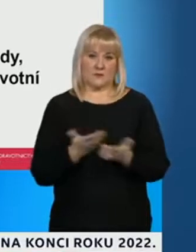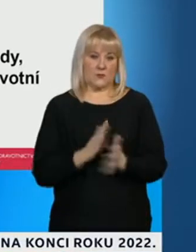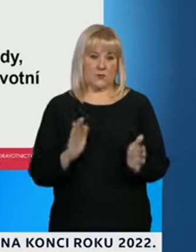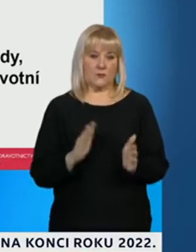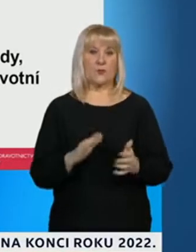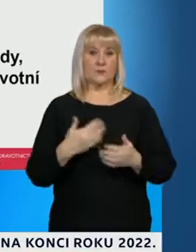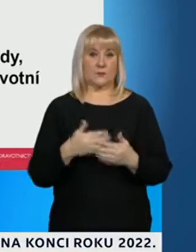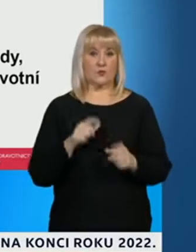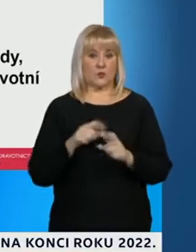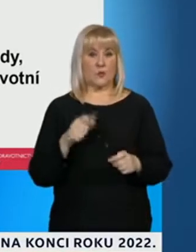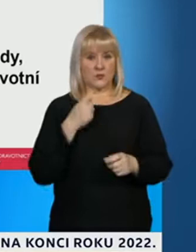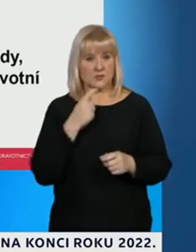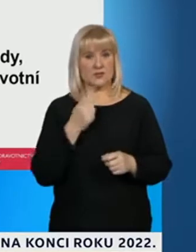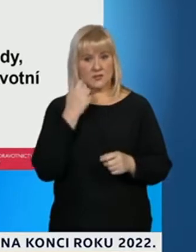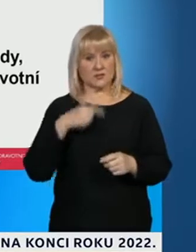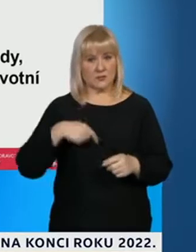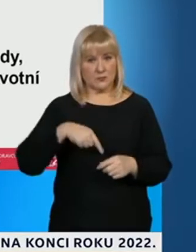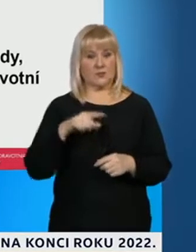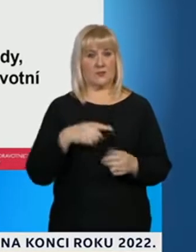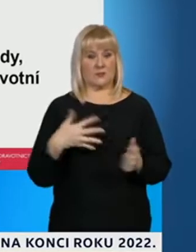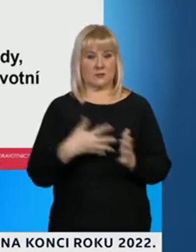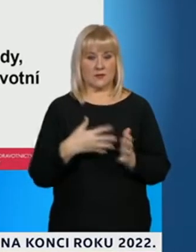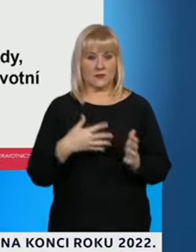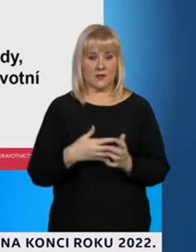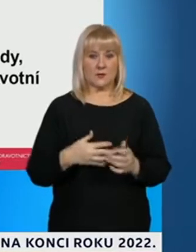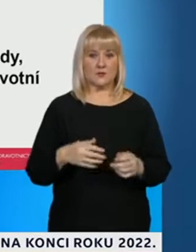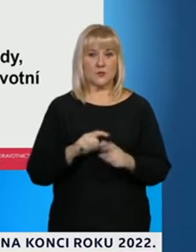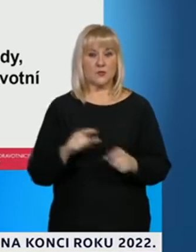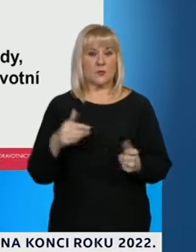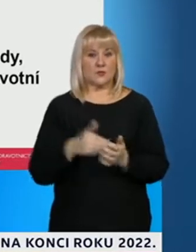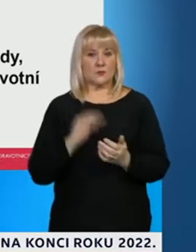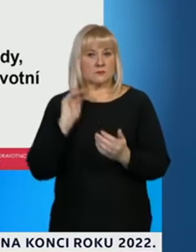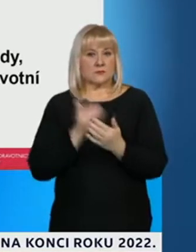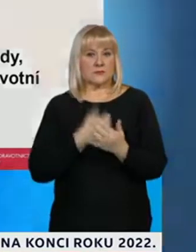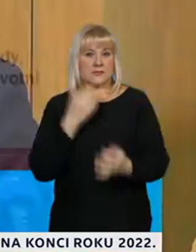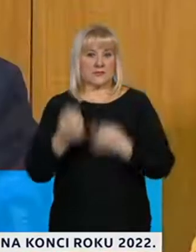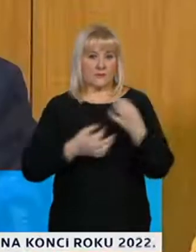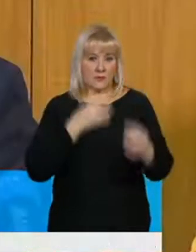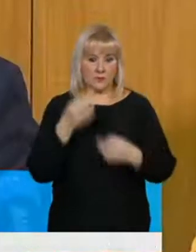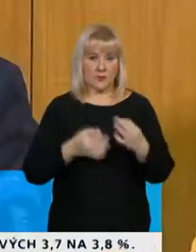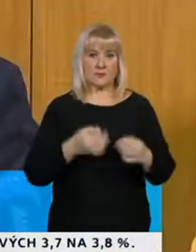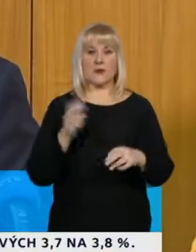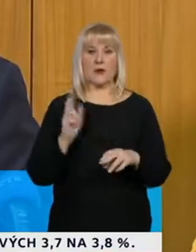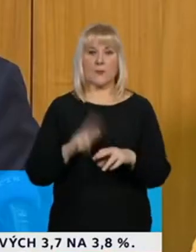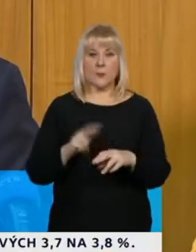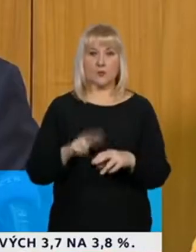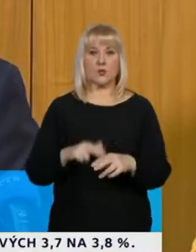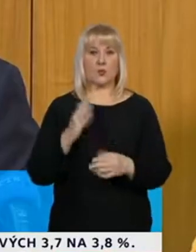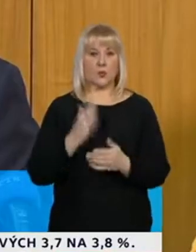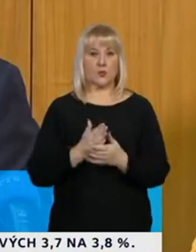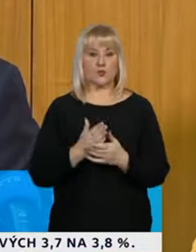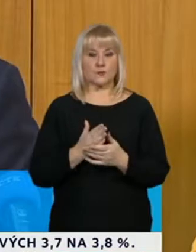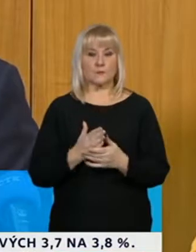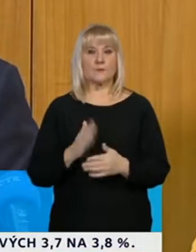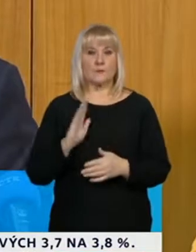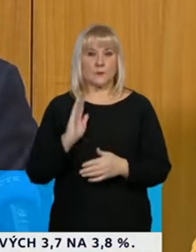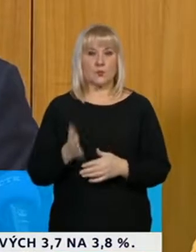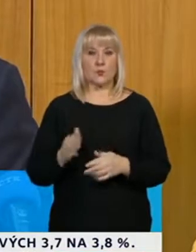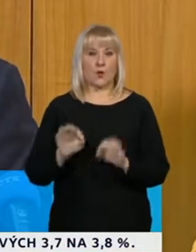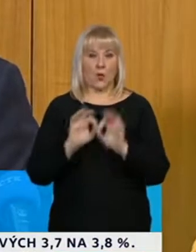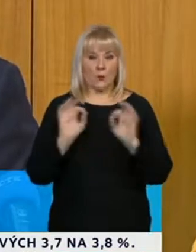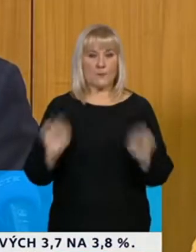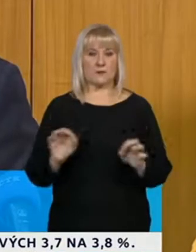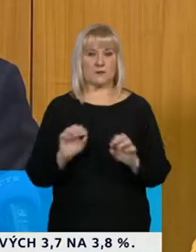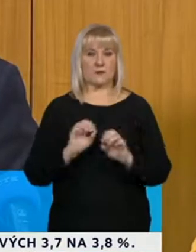proč chceme, aby se lidé nechali testovat, abychom měli tuto informaci a mohli zabránit anebo výrazně snířit šíření